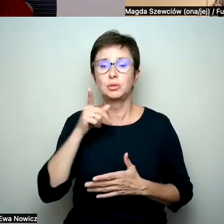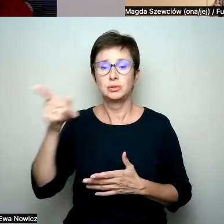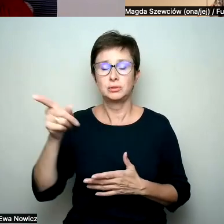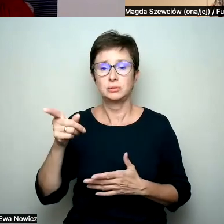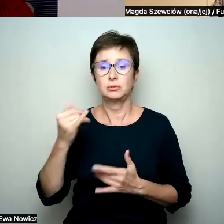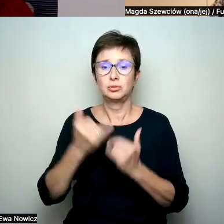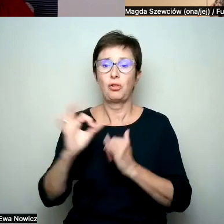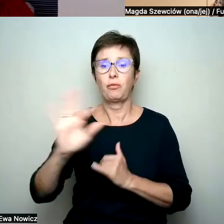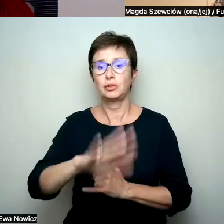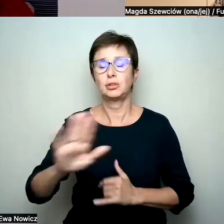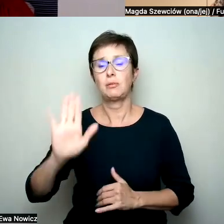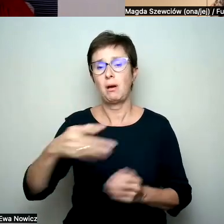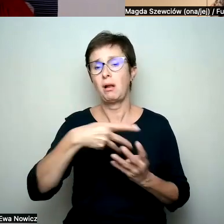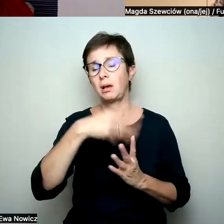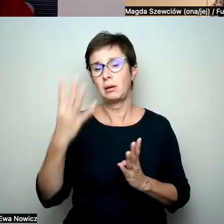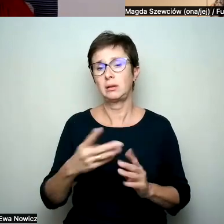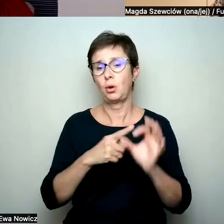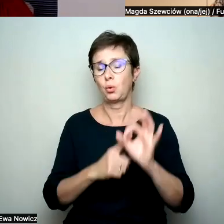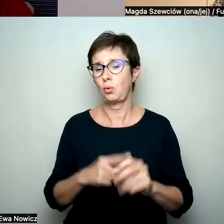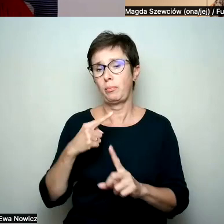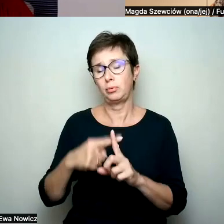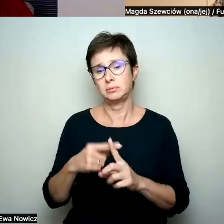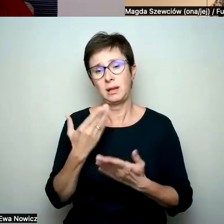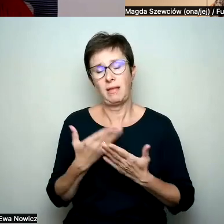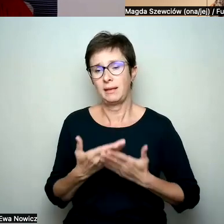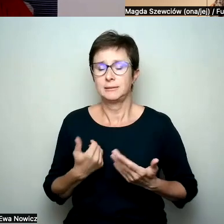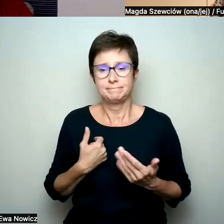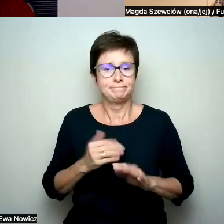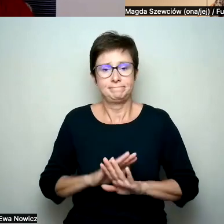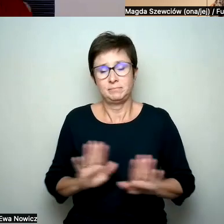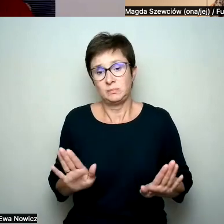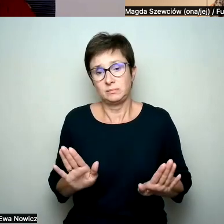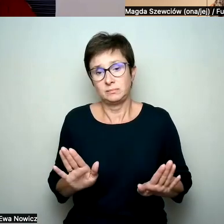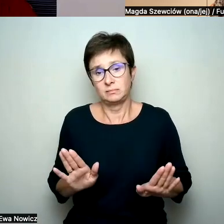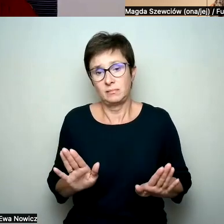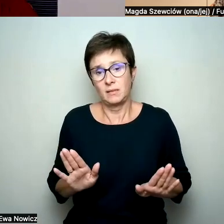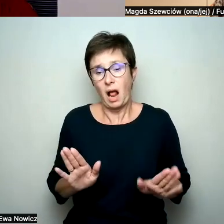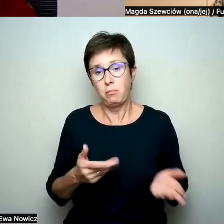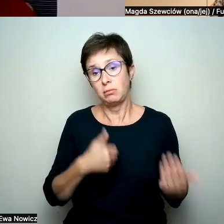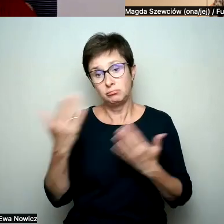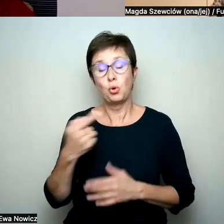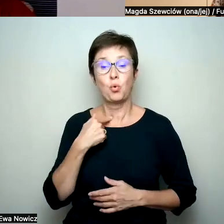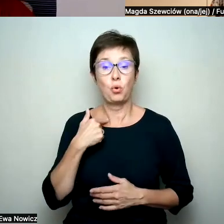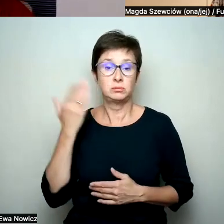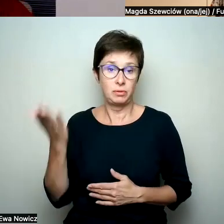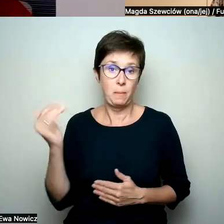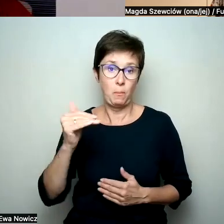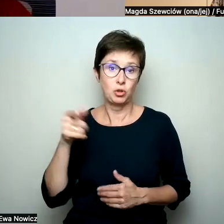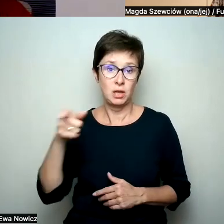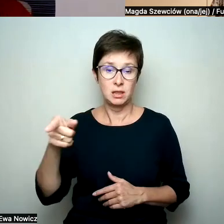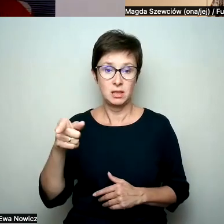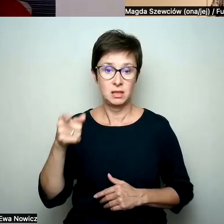LGBTQ+. Więc chyba na tym pytaniu chciałabym spasować albo raczej oddać tobie głos, jeśli masz jakieś...